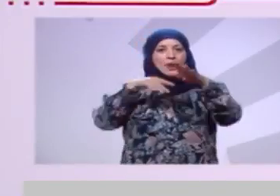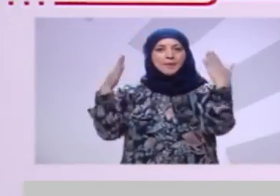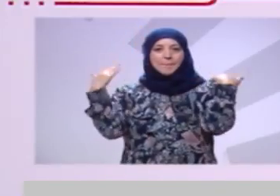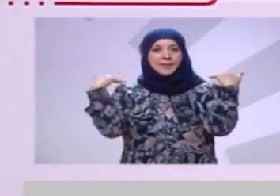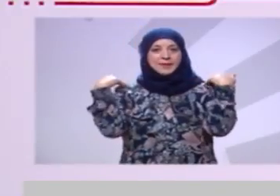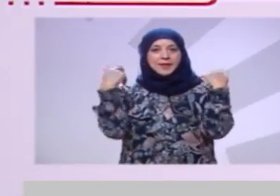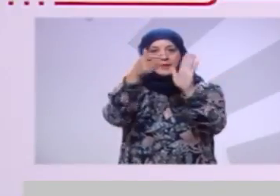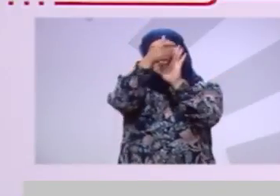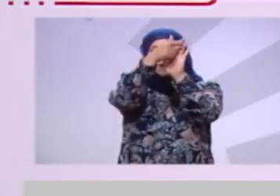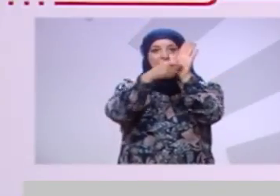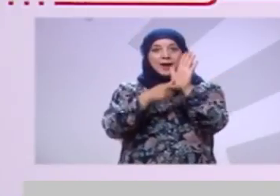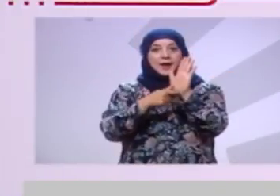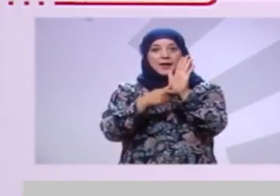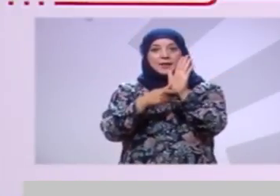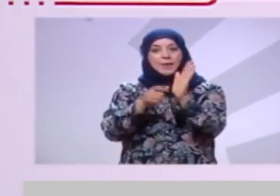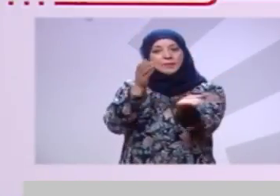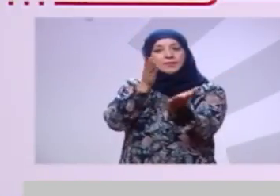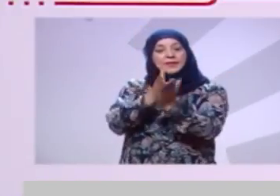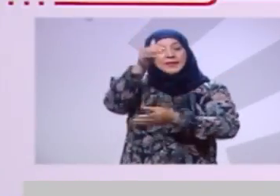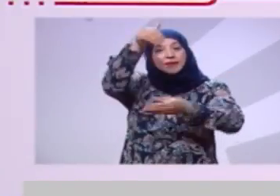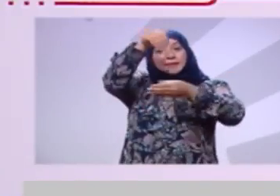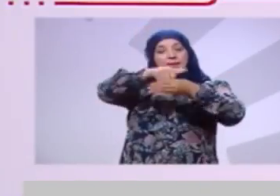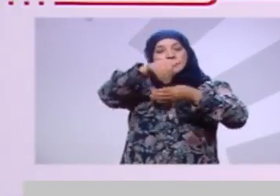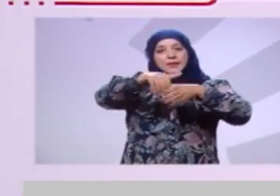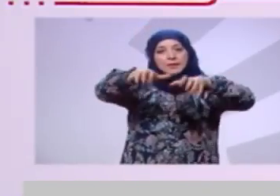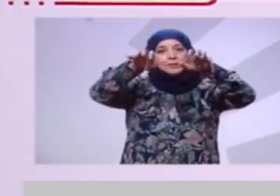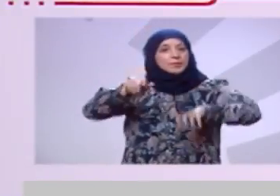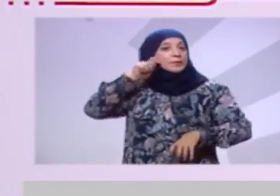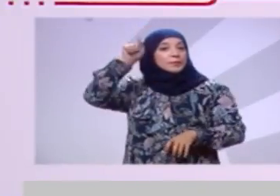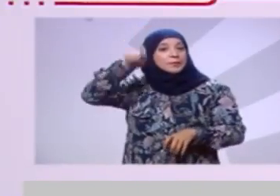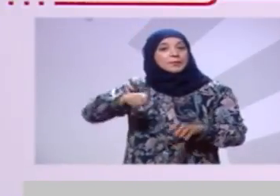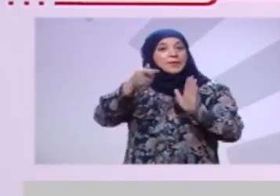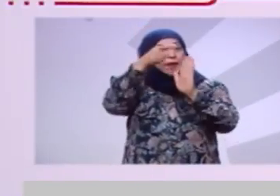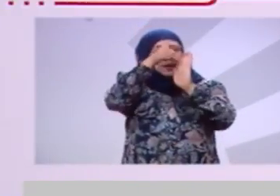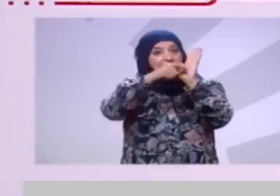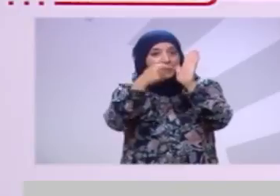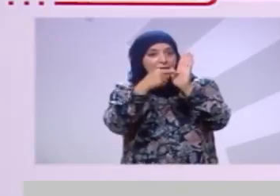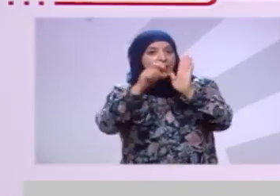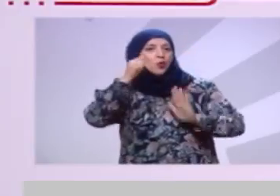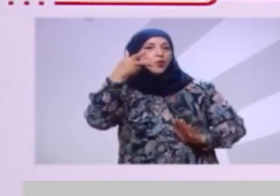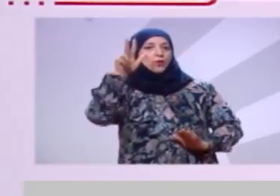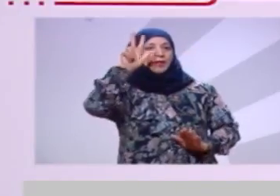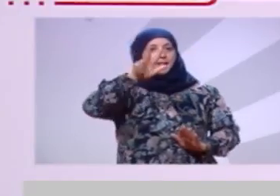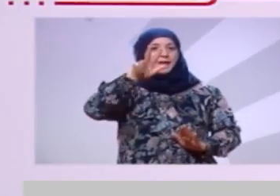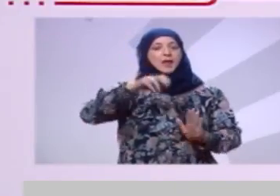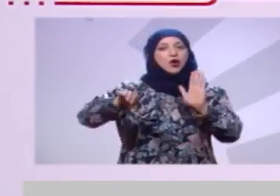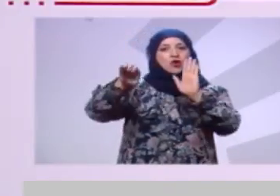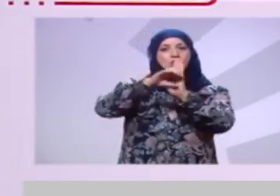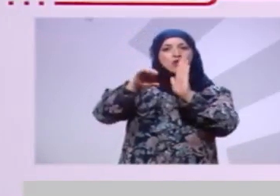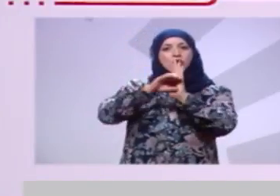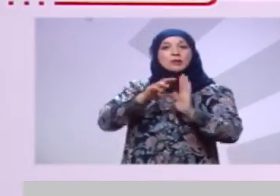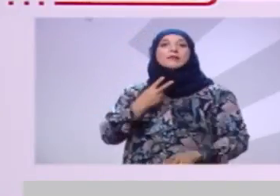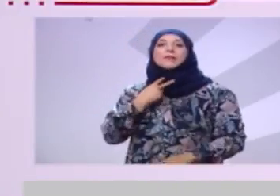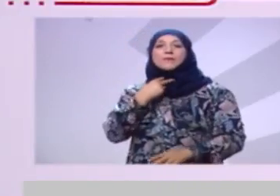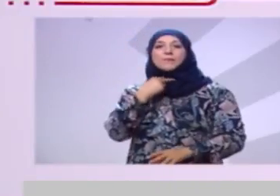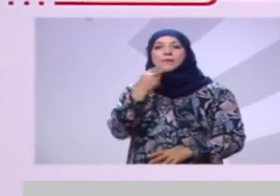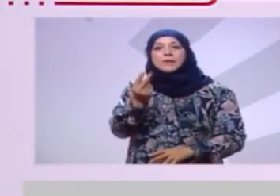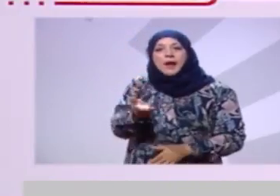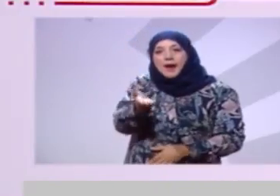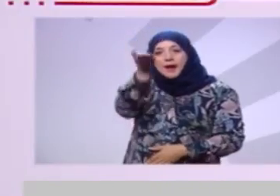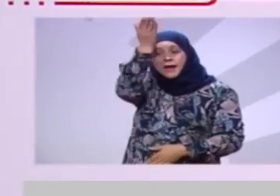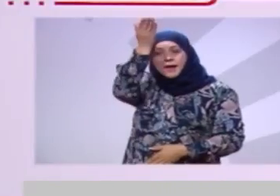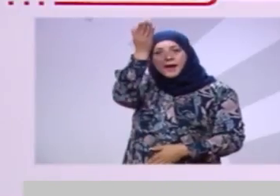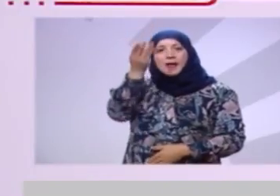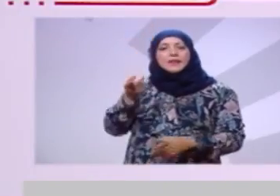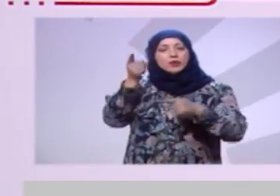قائمة للاستحقاق التشريعي رقمها 3 رمزها المشعل شعارها صوتكم